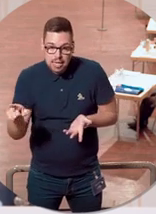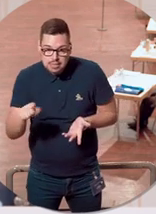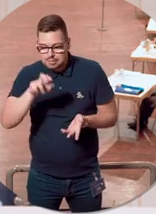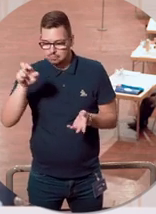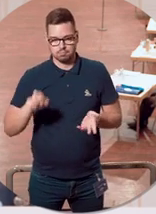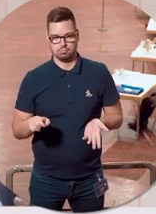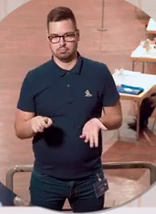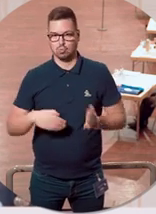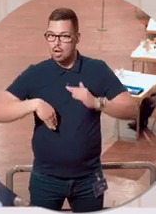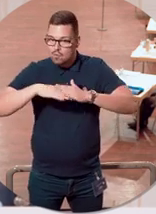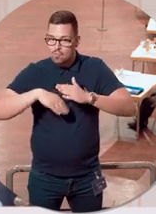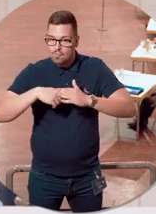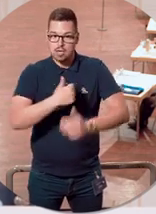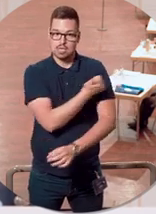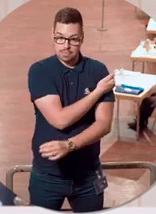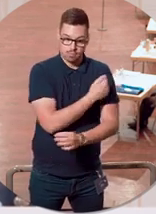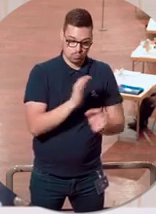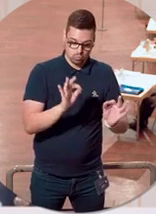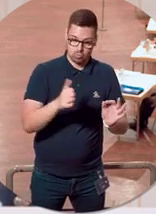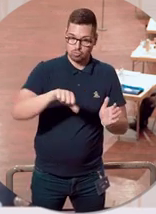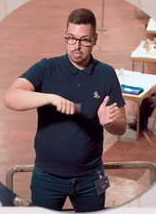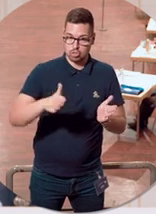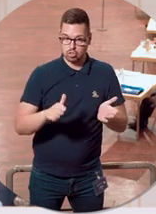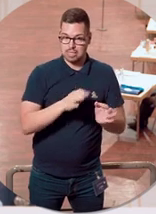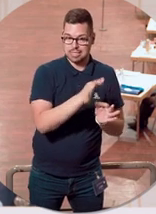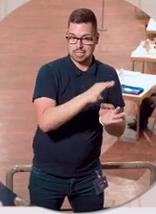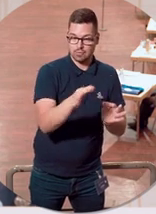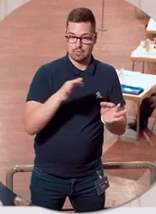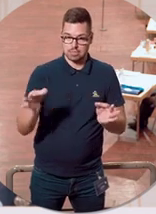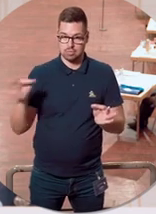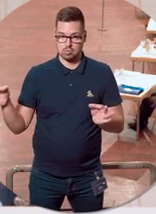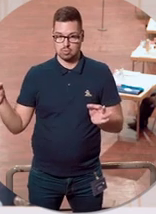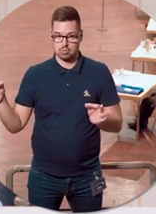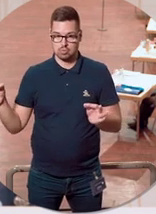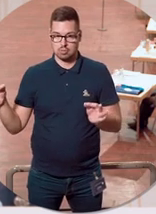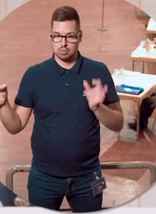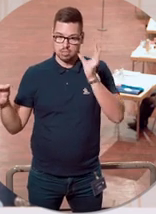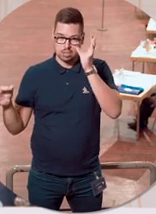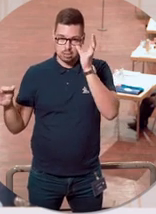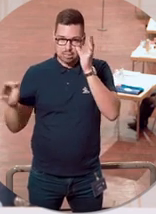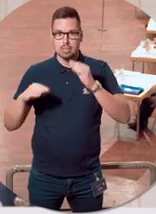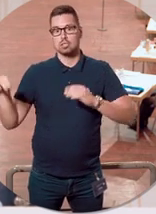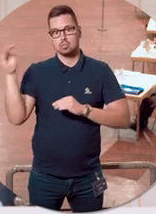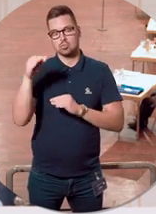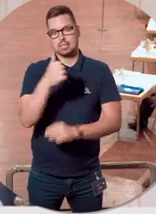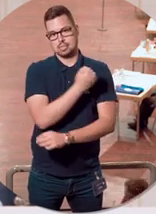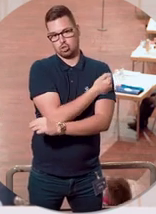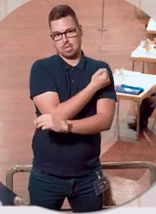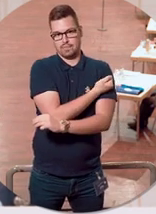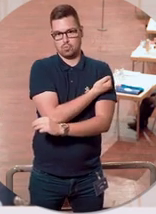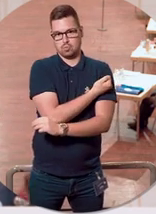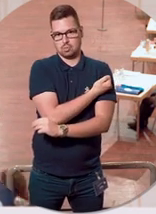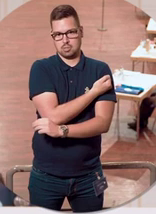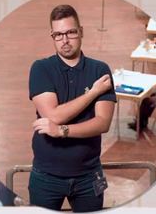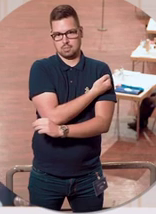vollständig geimpften Personen verhält, aber eben auch solchen Personen, die ehemals infiziert waren und dann noch zusätzlich geimpft waren, Genesene,